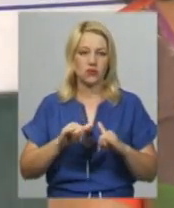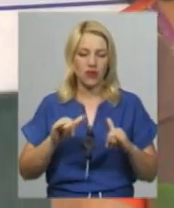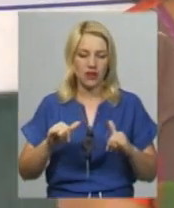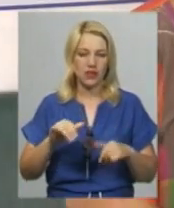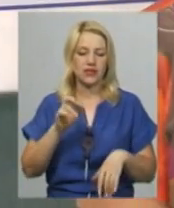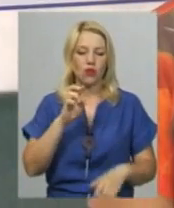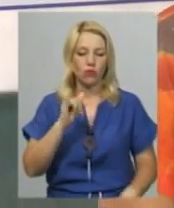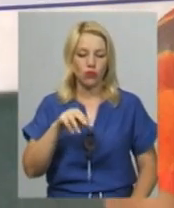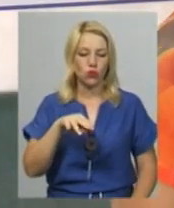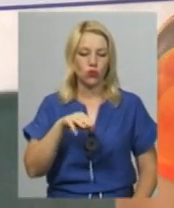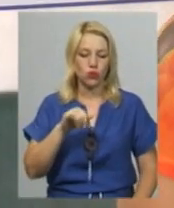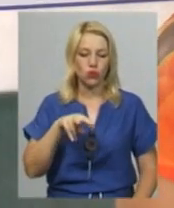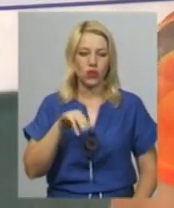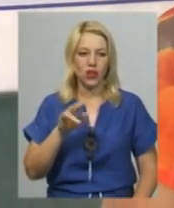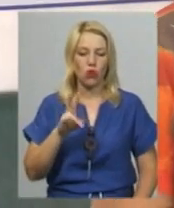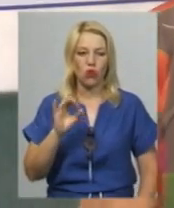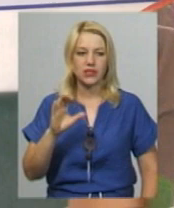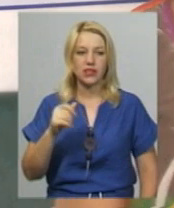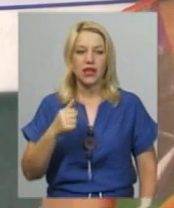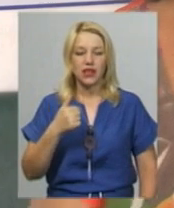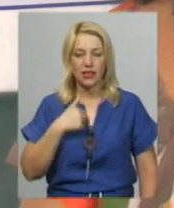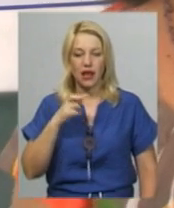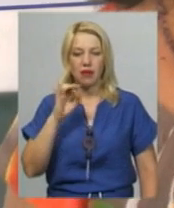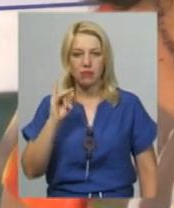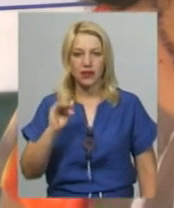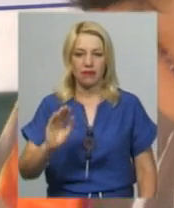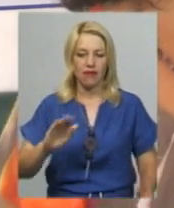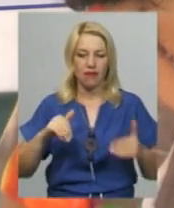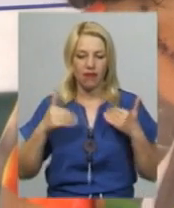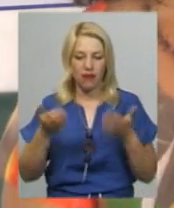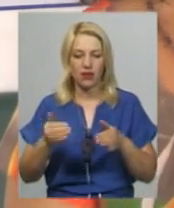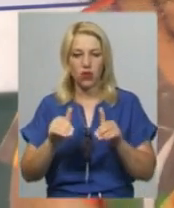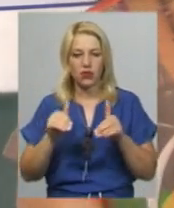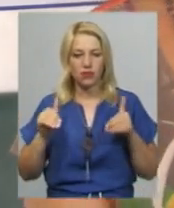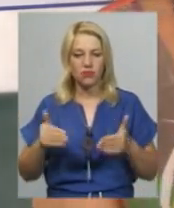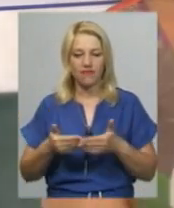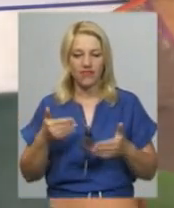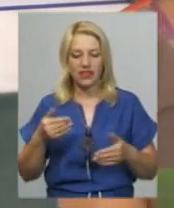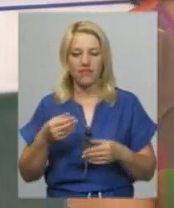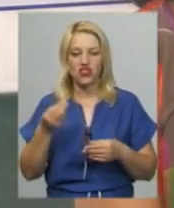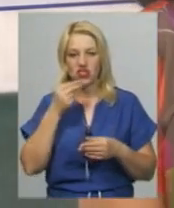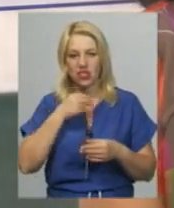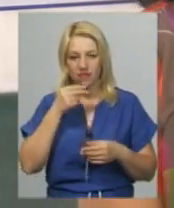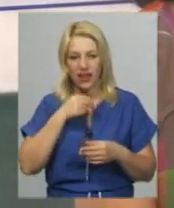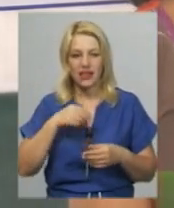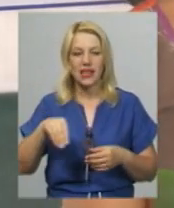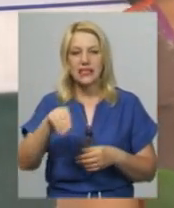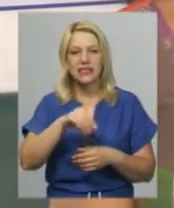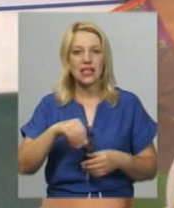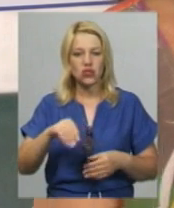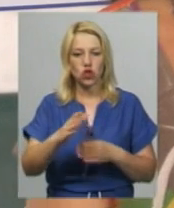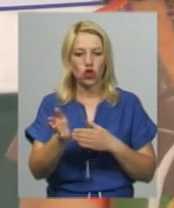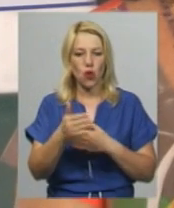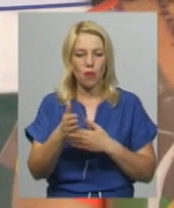б радила навіть утриматись від вживання консервованої продукції чи риби, засолених в домашніх